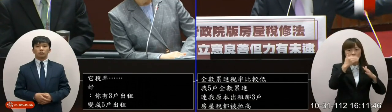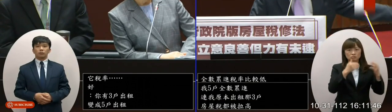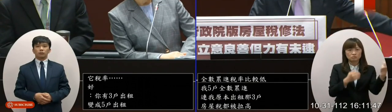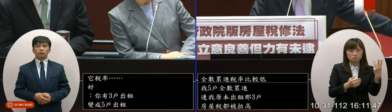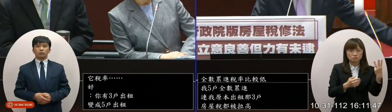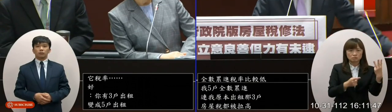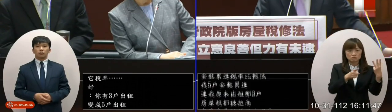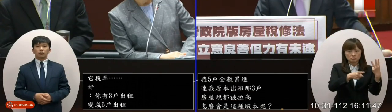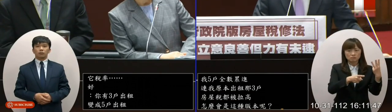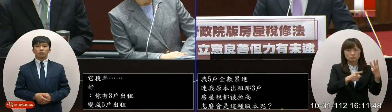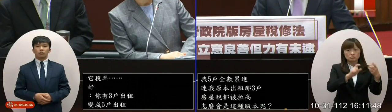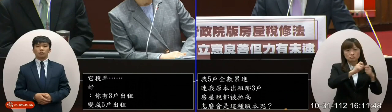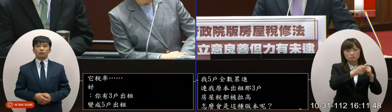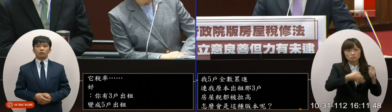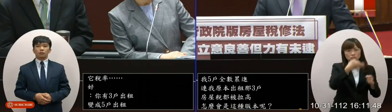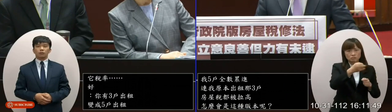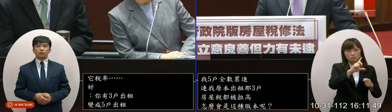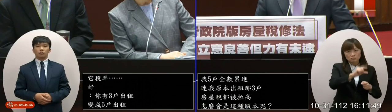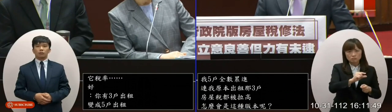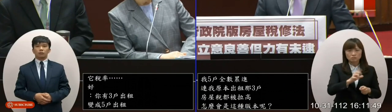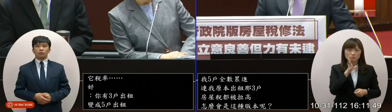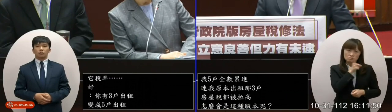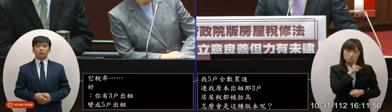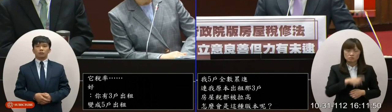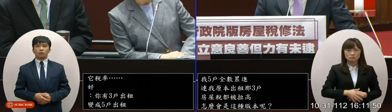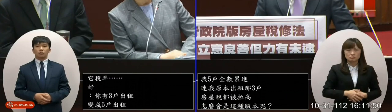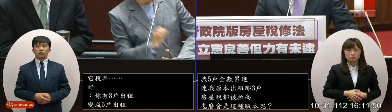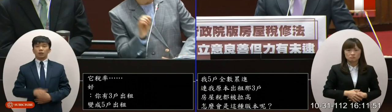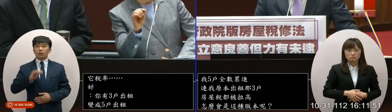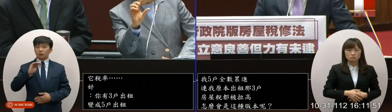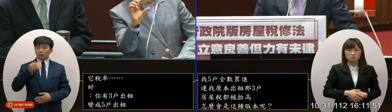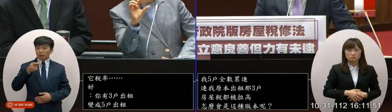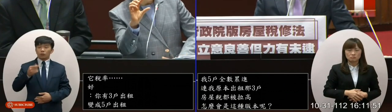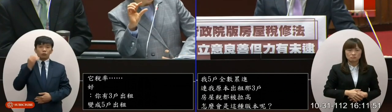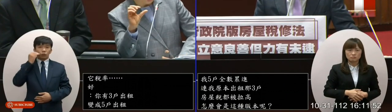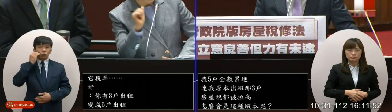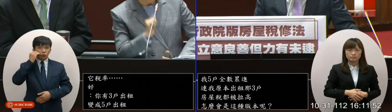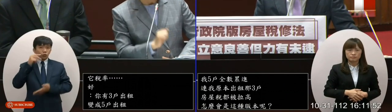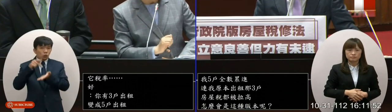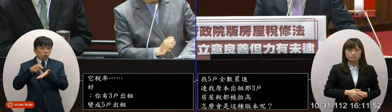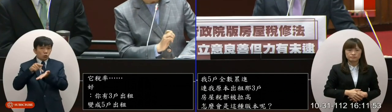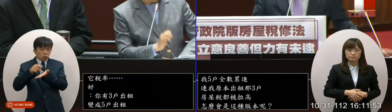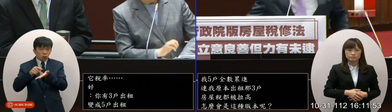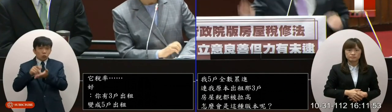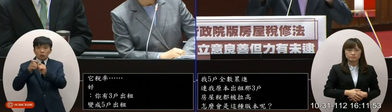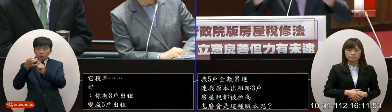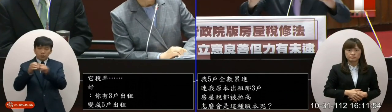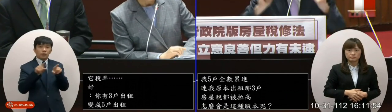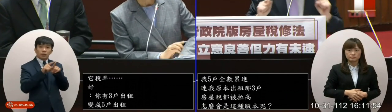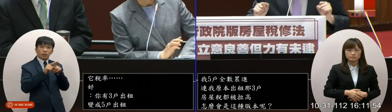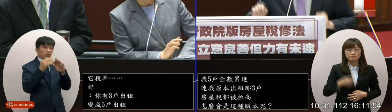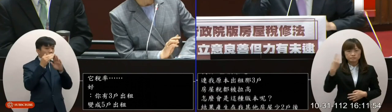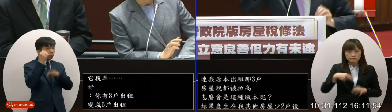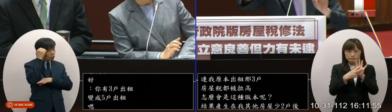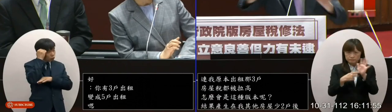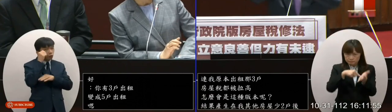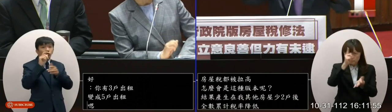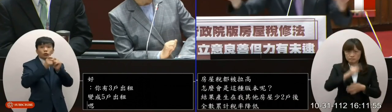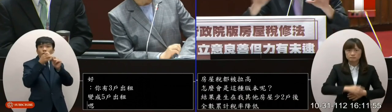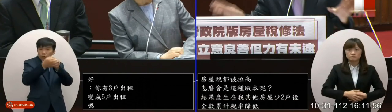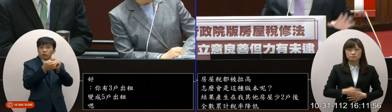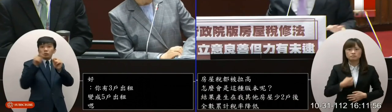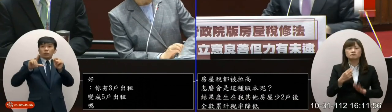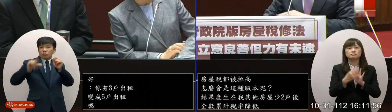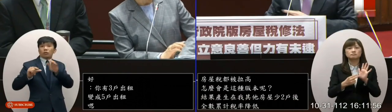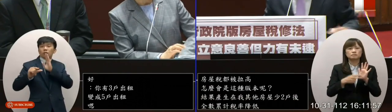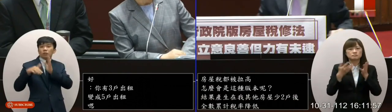數累進稅率降低怎麼會是這種狀況呢但是我們出租的事實上稅率是比一般的稅率來的低從1.5到